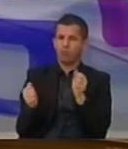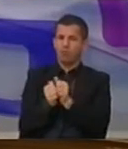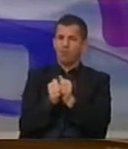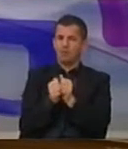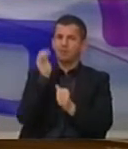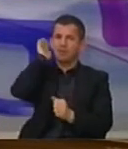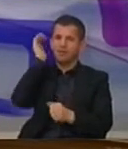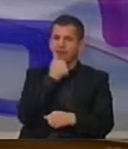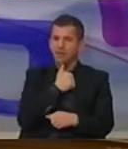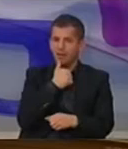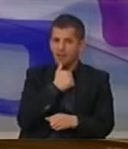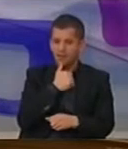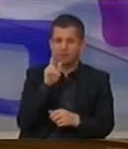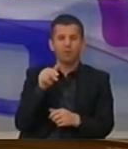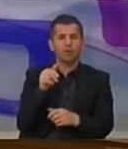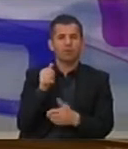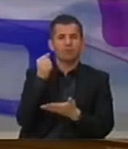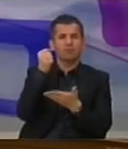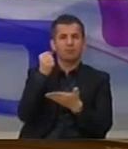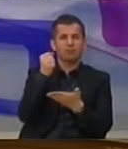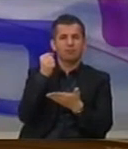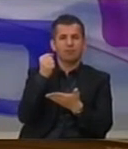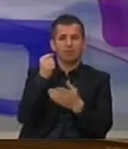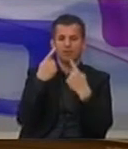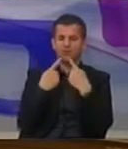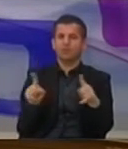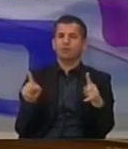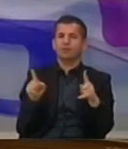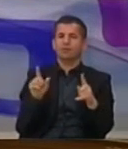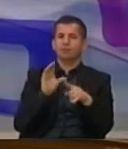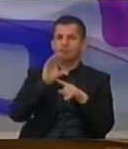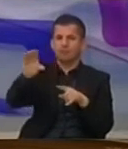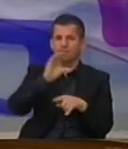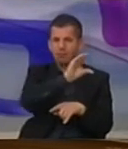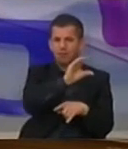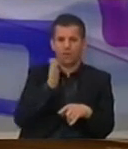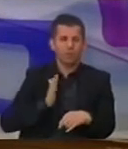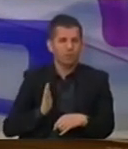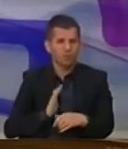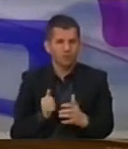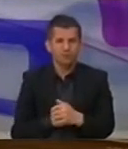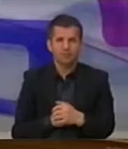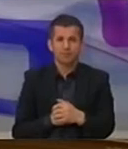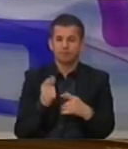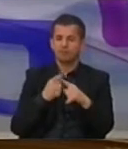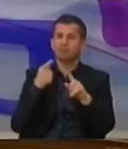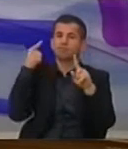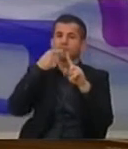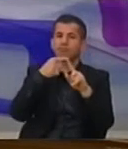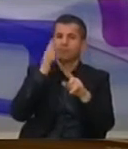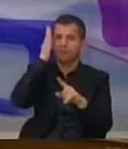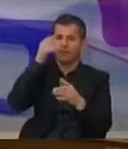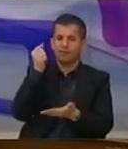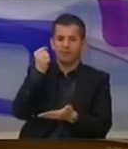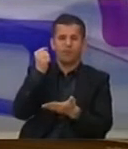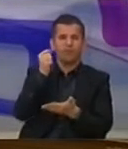Financave, ka kryuar kodet bugjetore të veçanta për institucionet nacionalet kulturës, dhe synojmë që kodet tila të